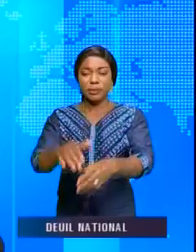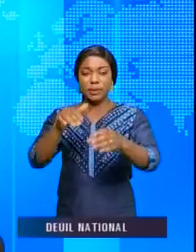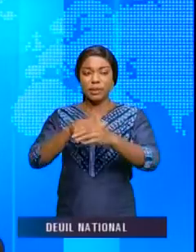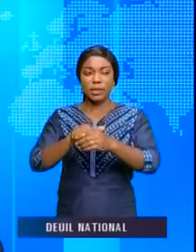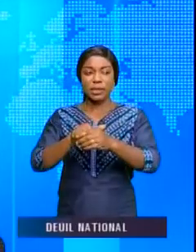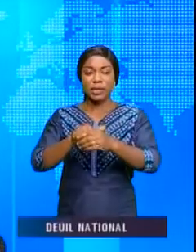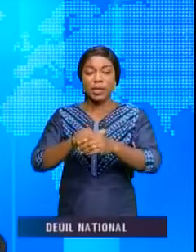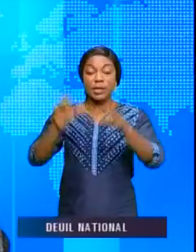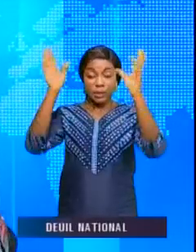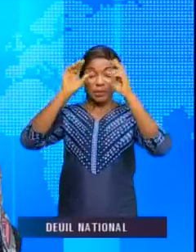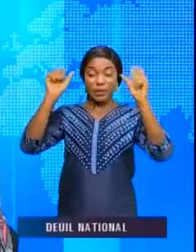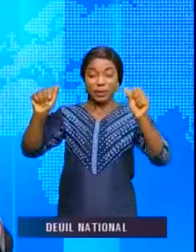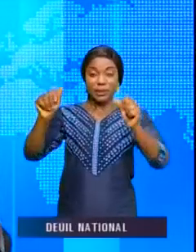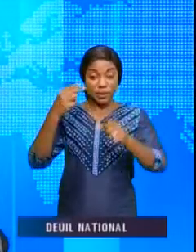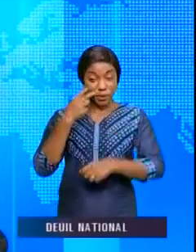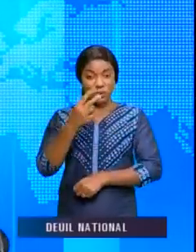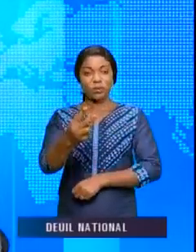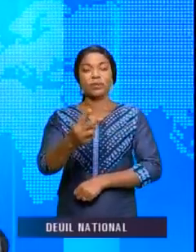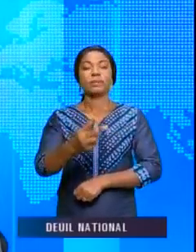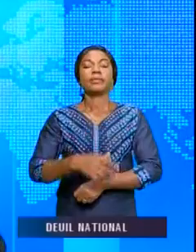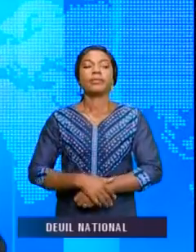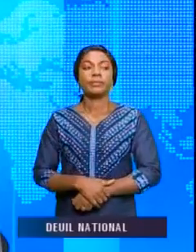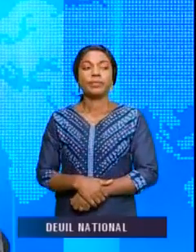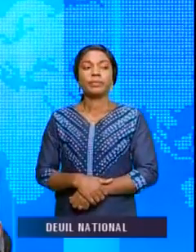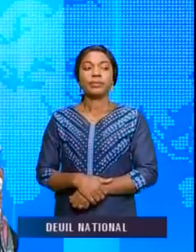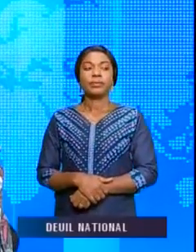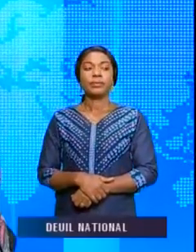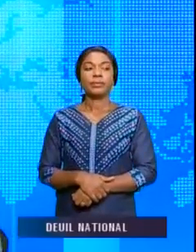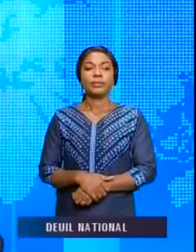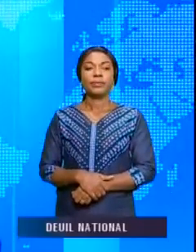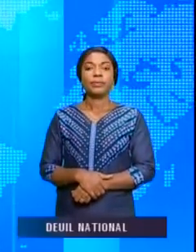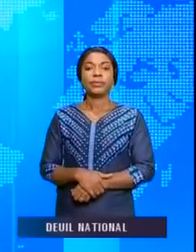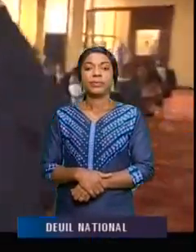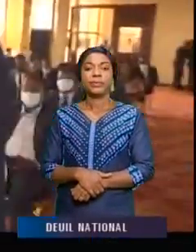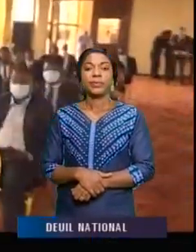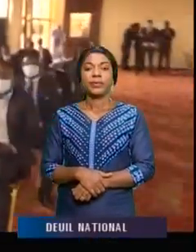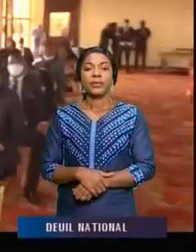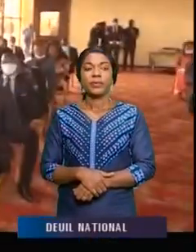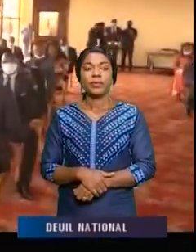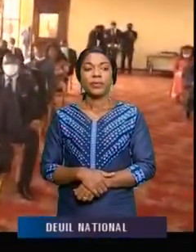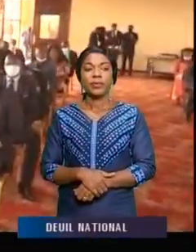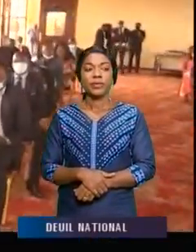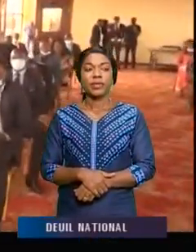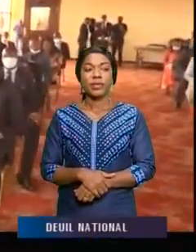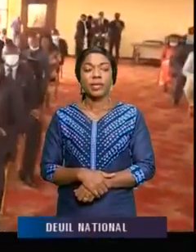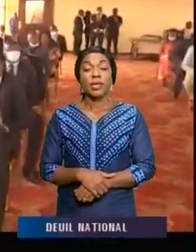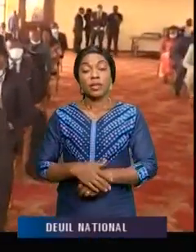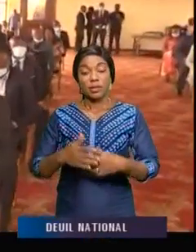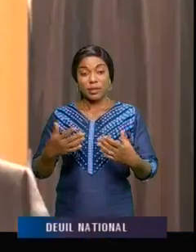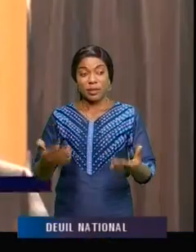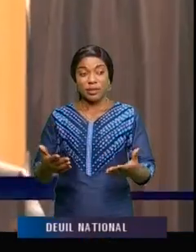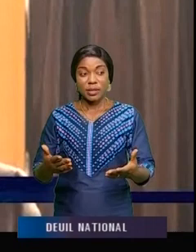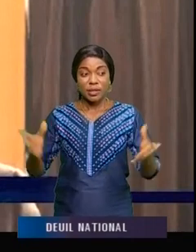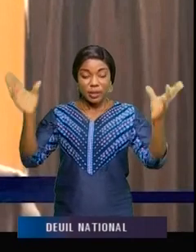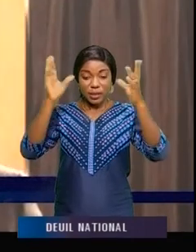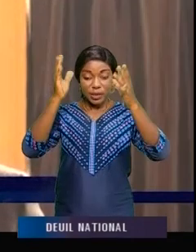structure, Patrick Katengo. Cédric Kenina a signé ce reportage. C'est une évidence. Il est